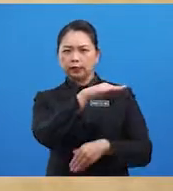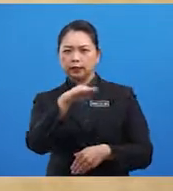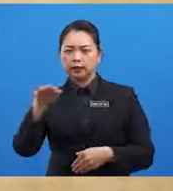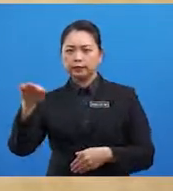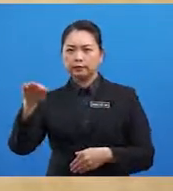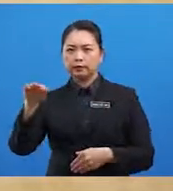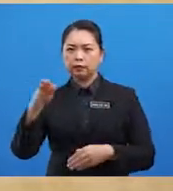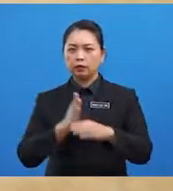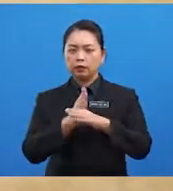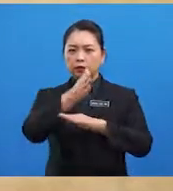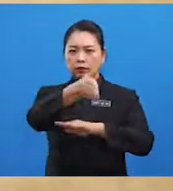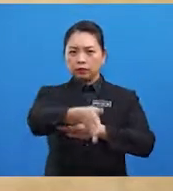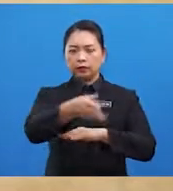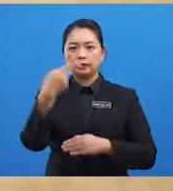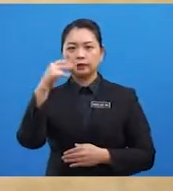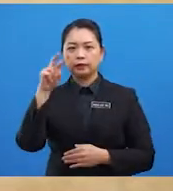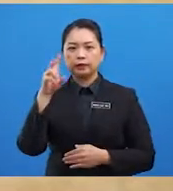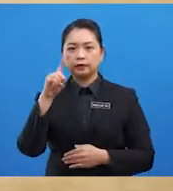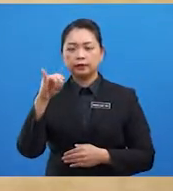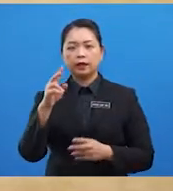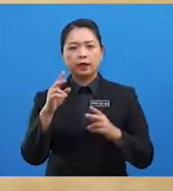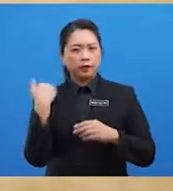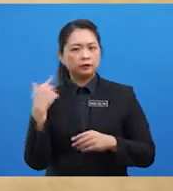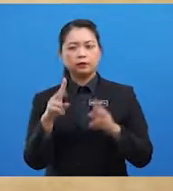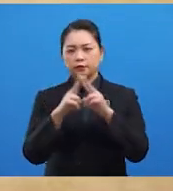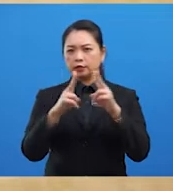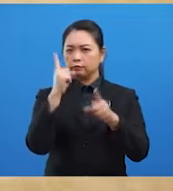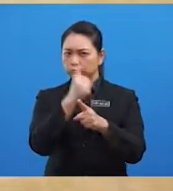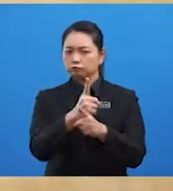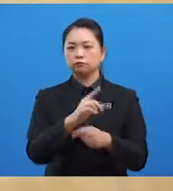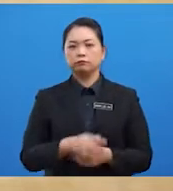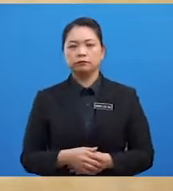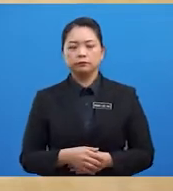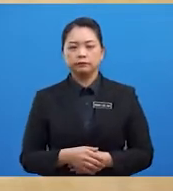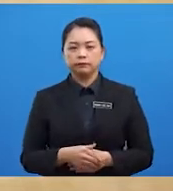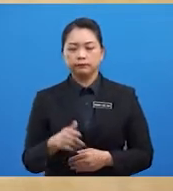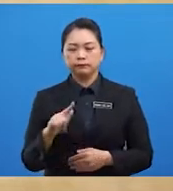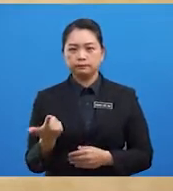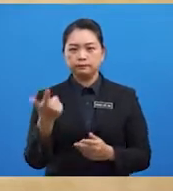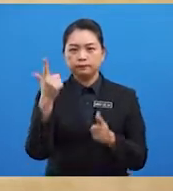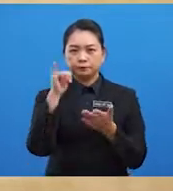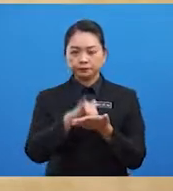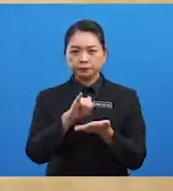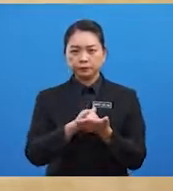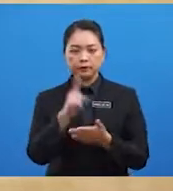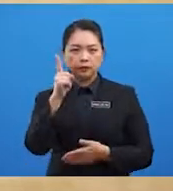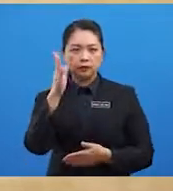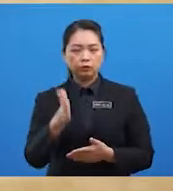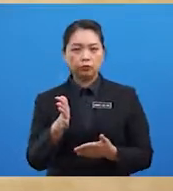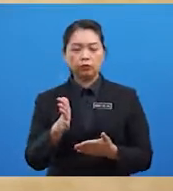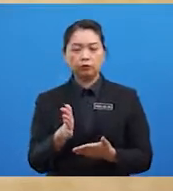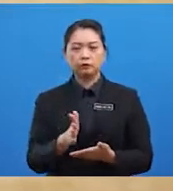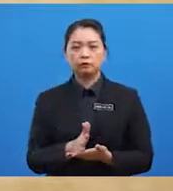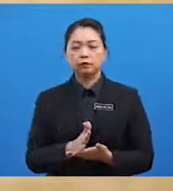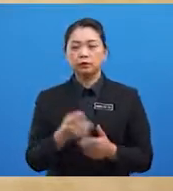menyemberangi lautan Hindi adalah sangat tepat dan selain itu seorang penyair dari